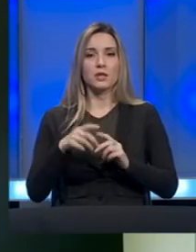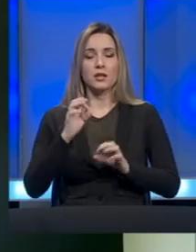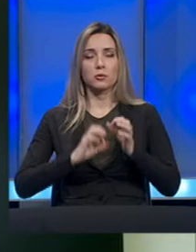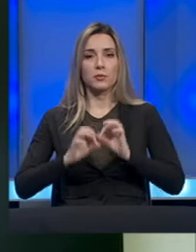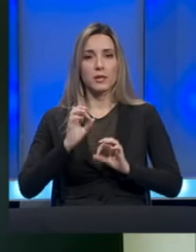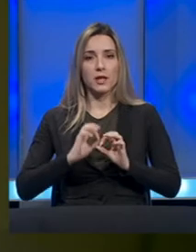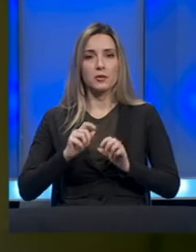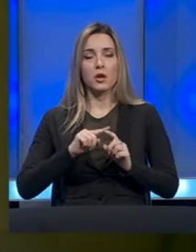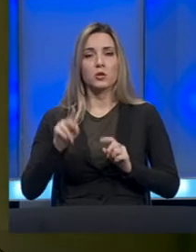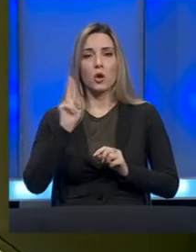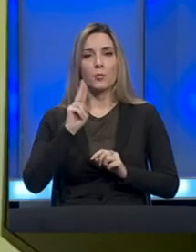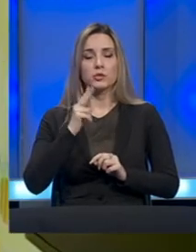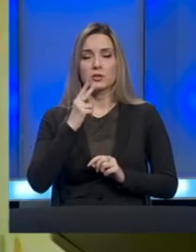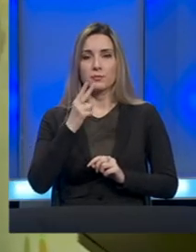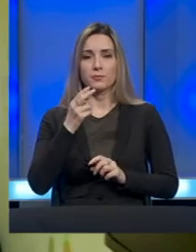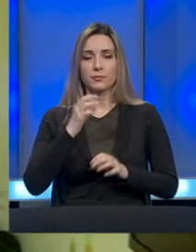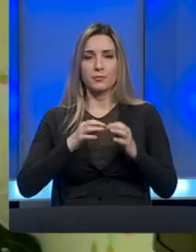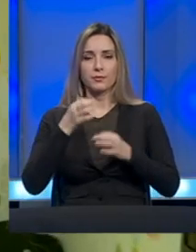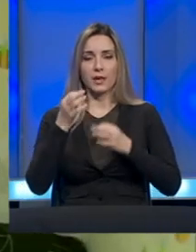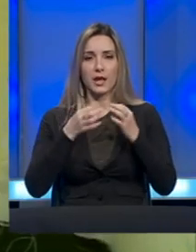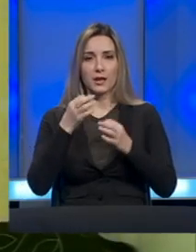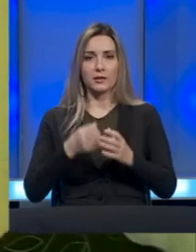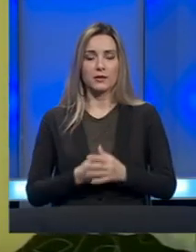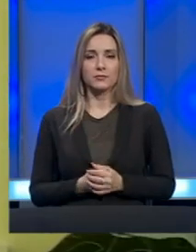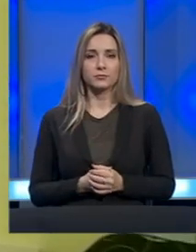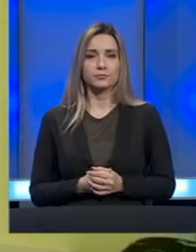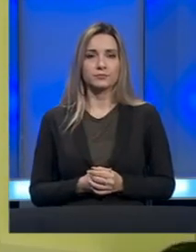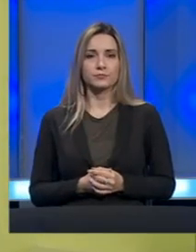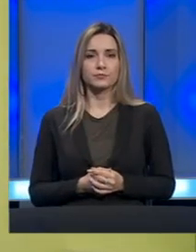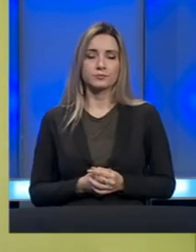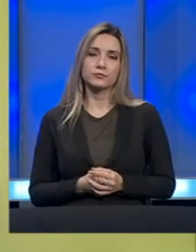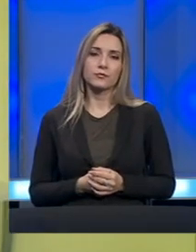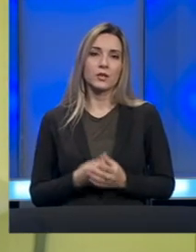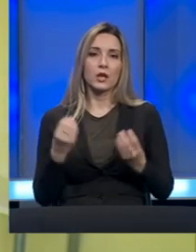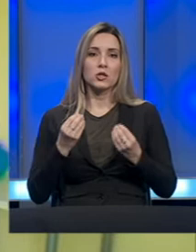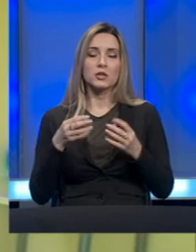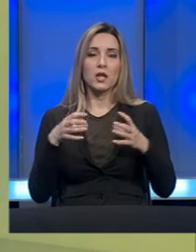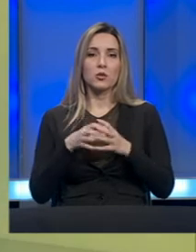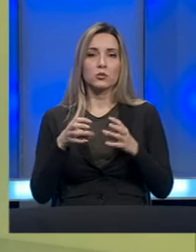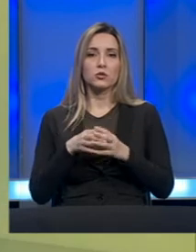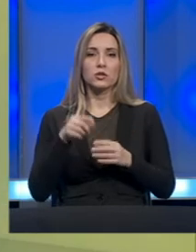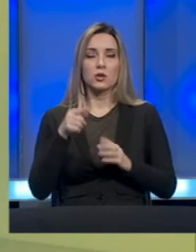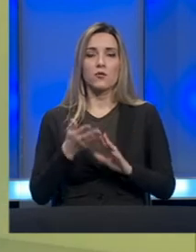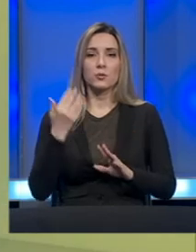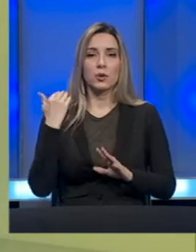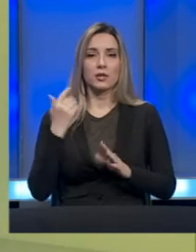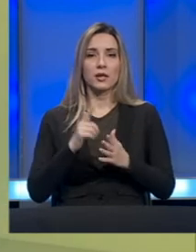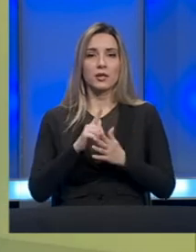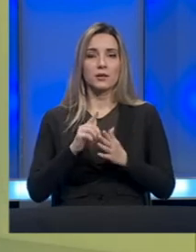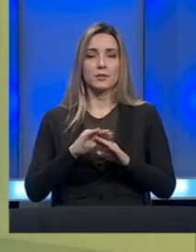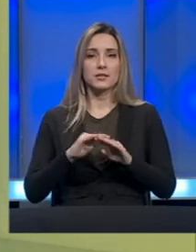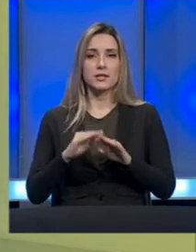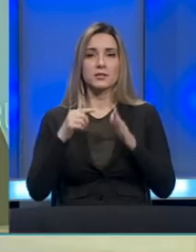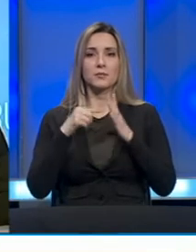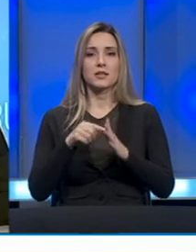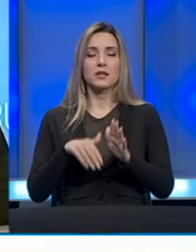običnih pregleda, hospitalizacije, naročito onkoloških pacijenata. Šta je u druženju ovih proteklih par mjeseci predstavljalo